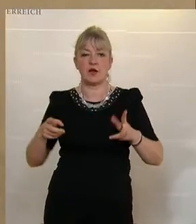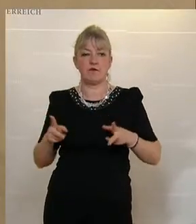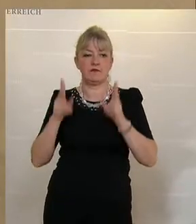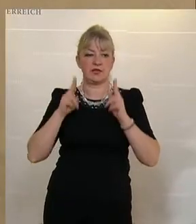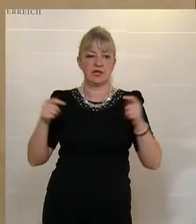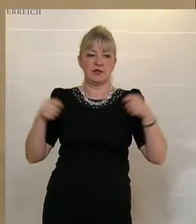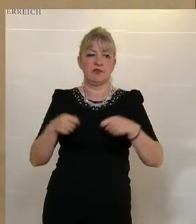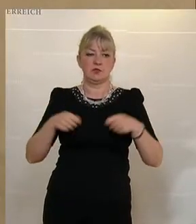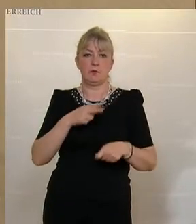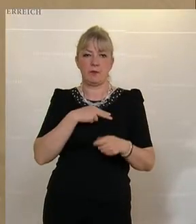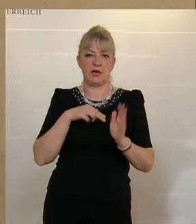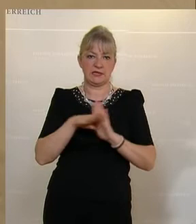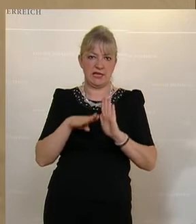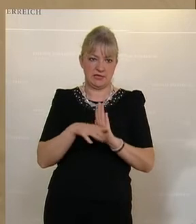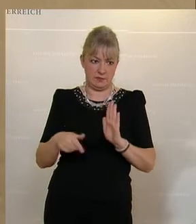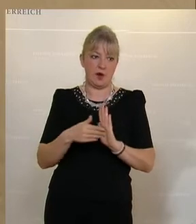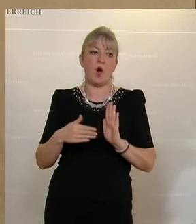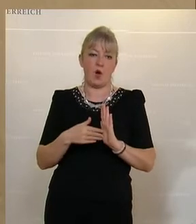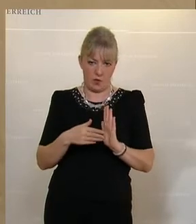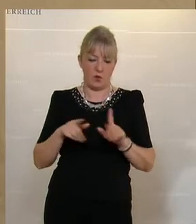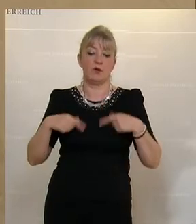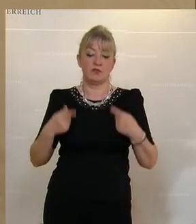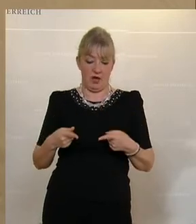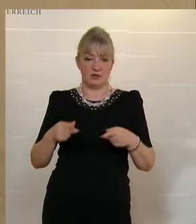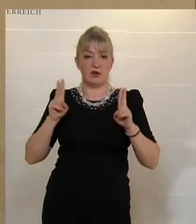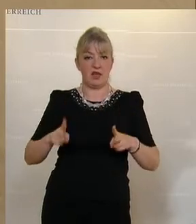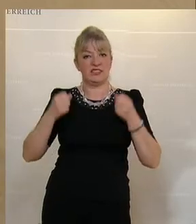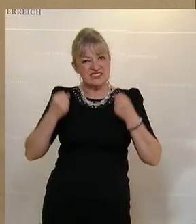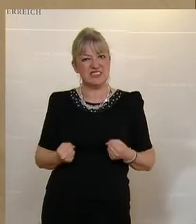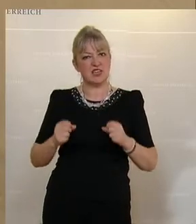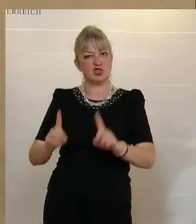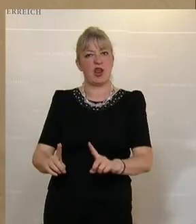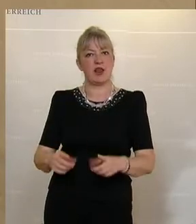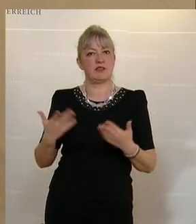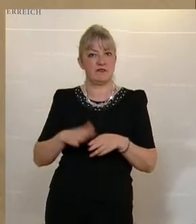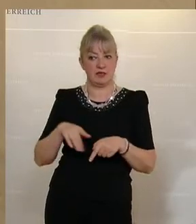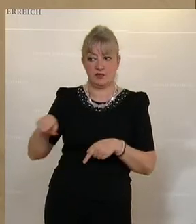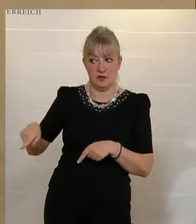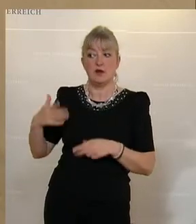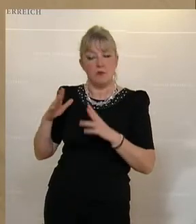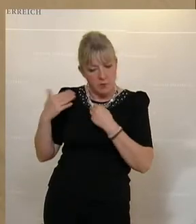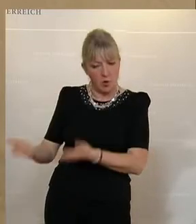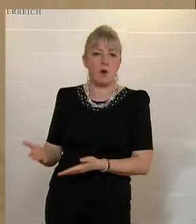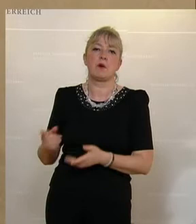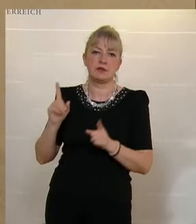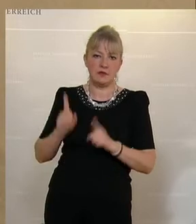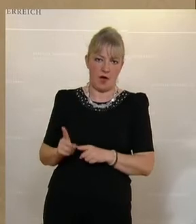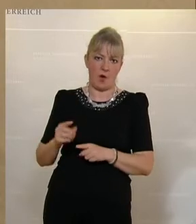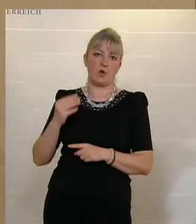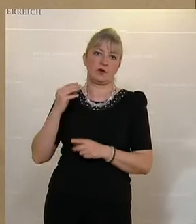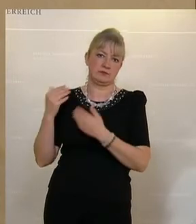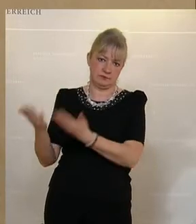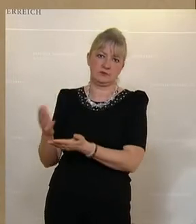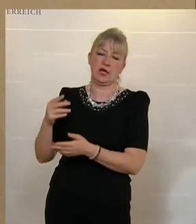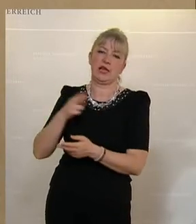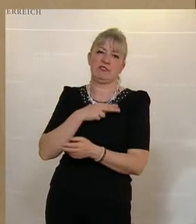Investitionsprämiengesetz. Dadurch könnte man sicherstellen, dass auch diejenigen in den Genuss von Investitionsprämien